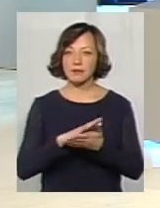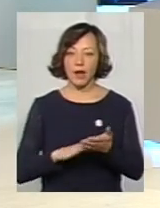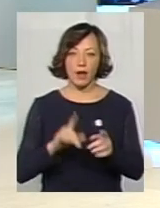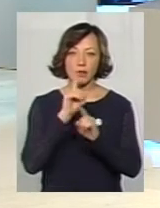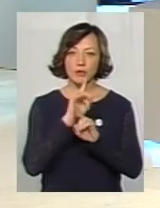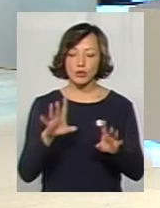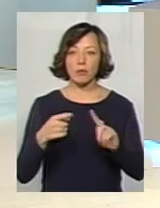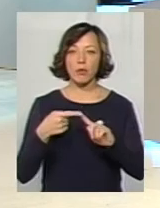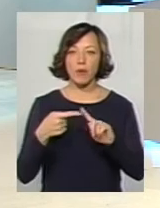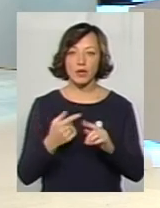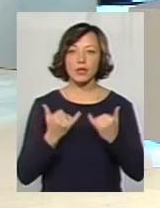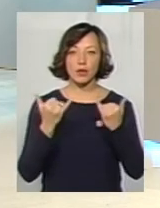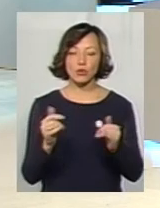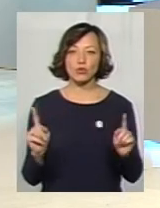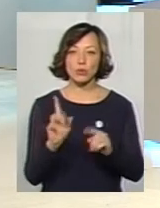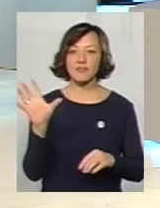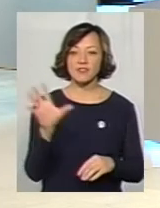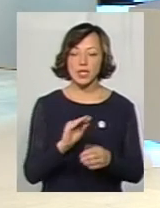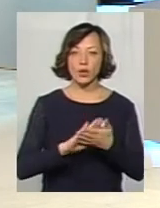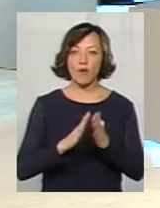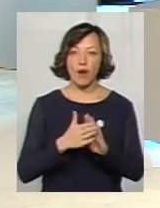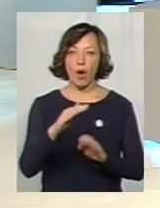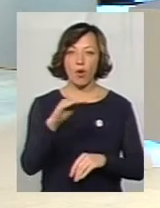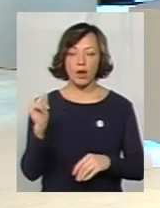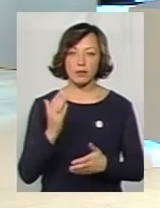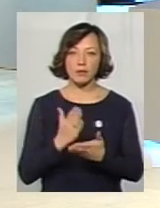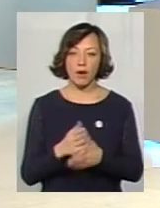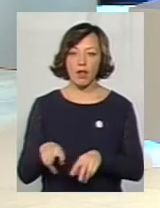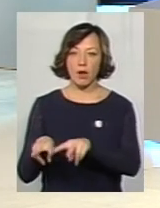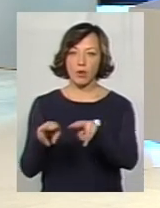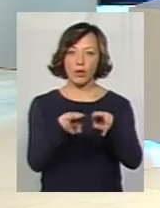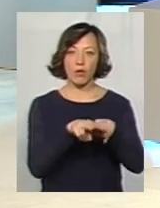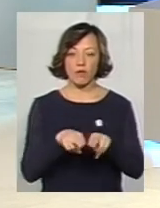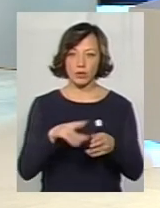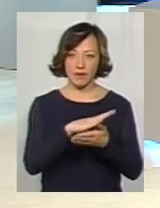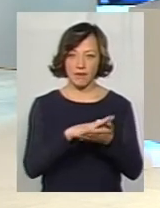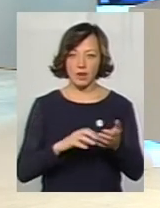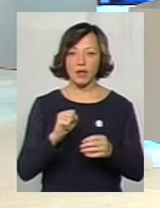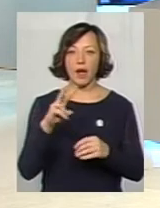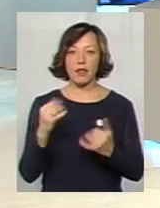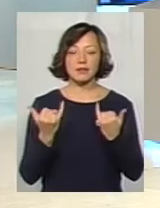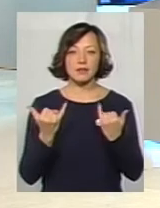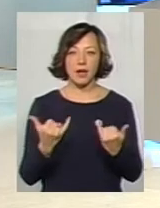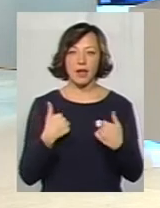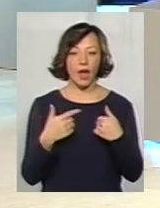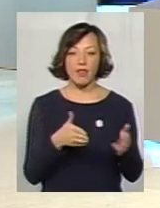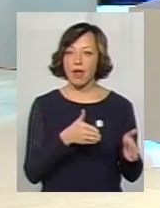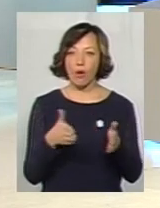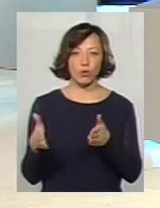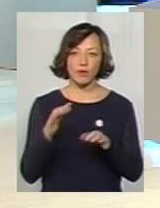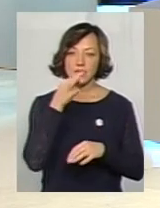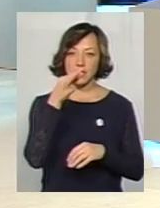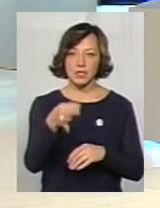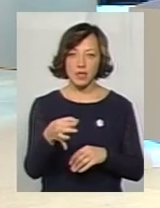продовжуємо. По-перше, для того, щоб всі договори оренди мали однакову тривалість. Але наразі я не готовий сказати